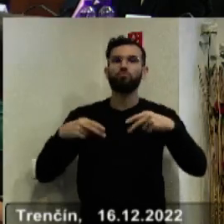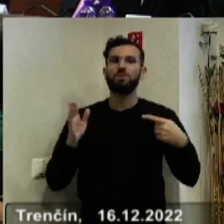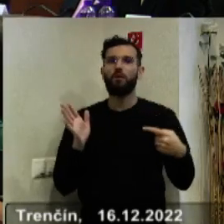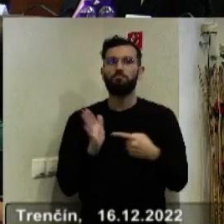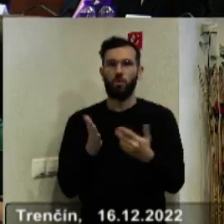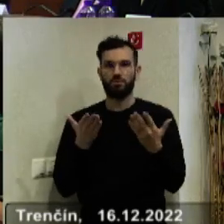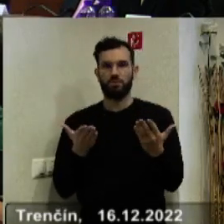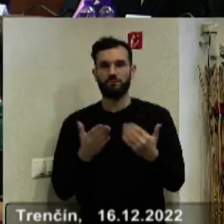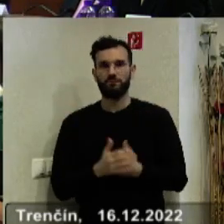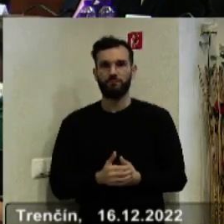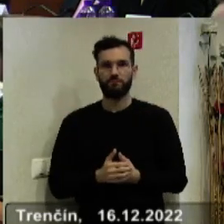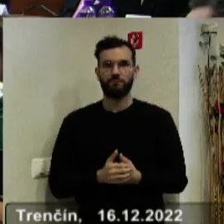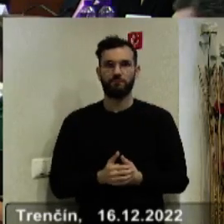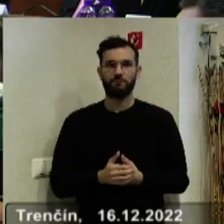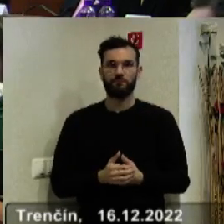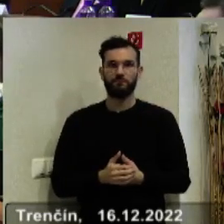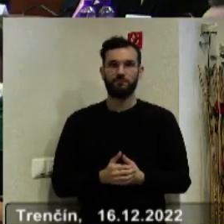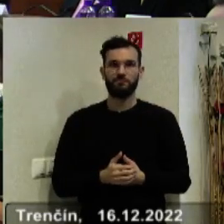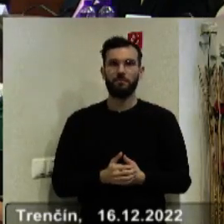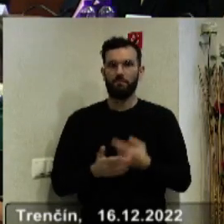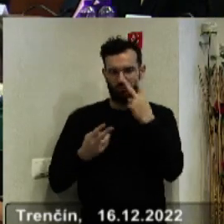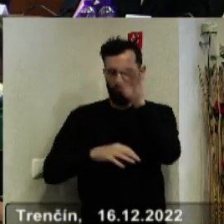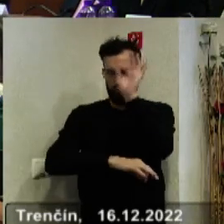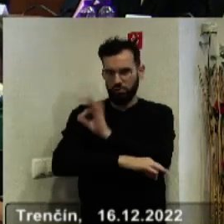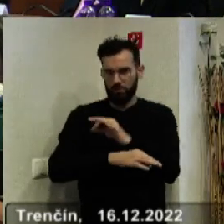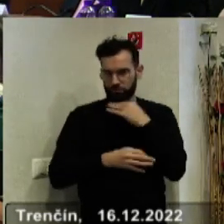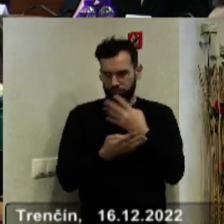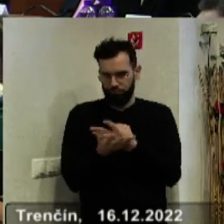tomuto bodu, to preto je, že aj tých projektov naozaj veľmi veľa.